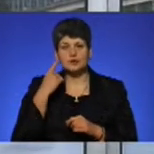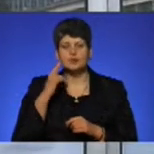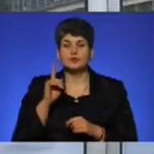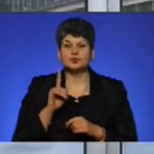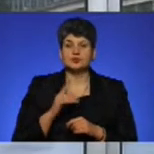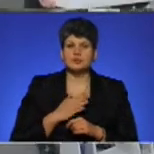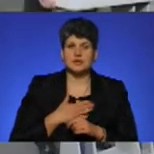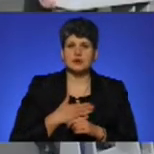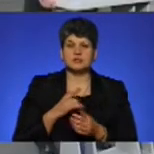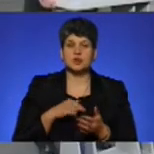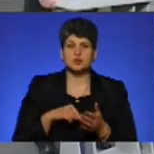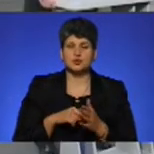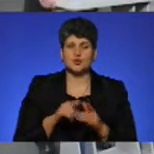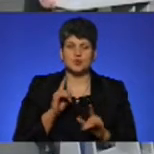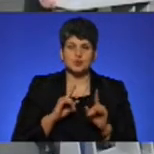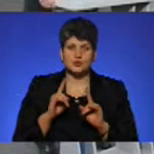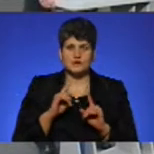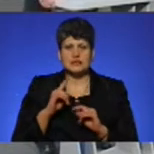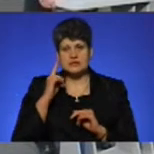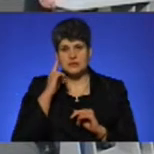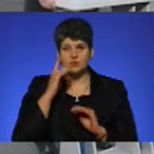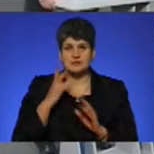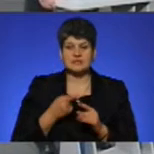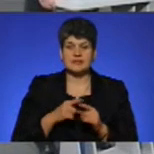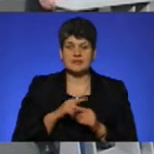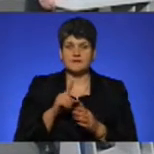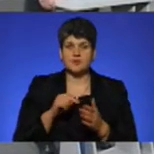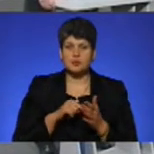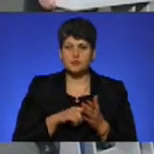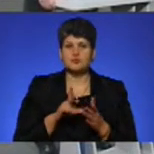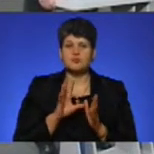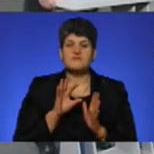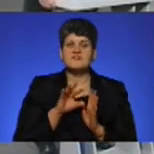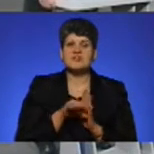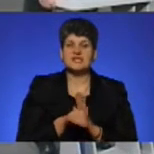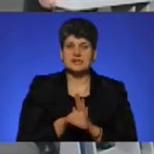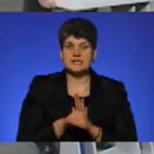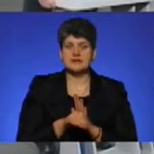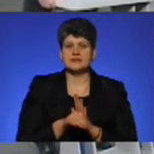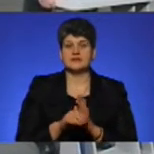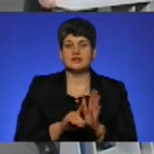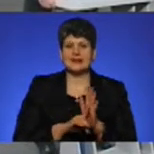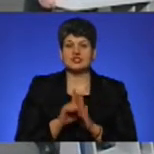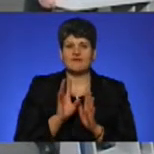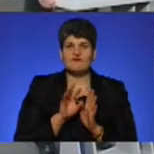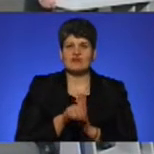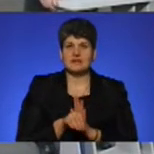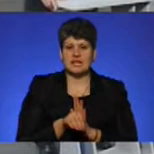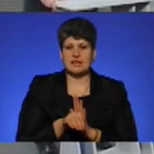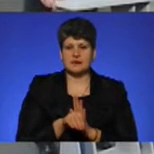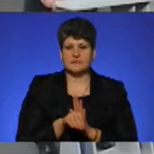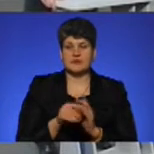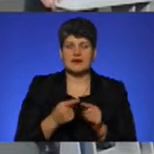Городський совет задумається над цим вопросом для того, щоб внедрити, начати внедрення цього